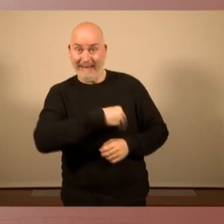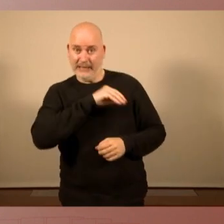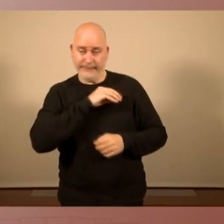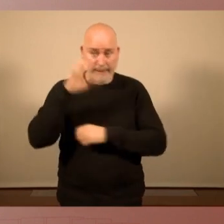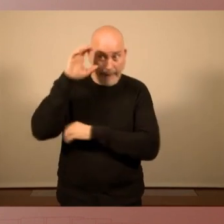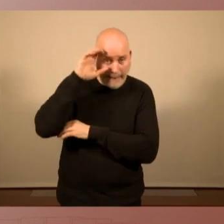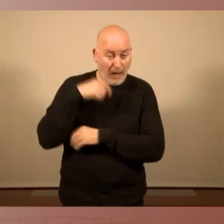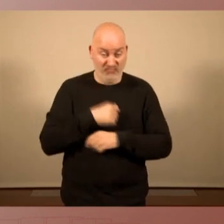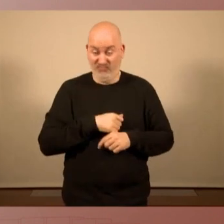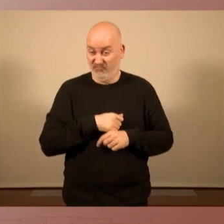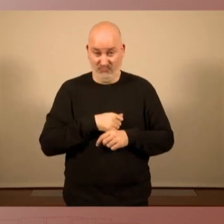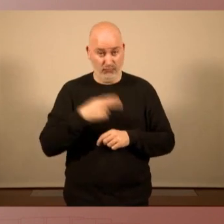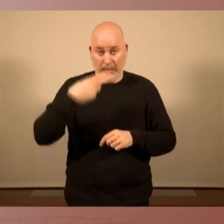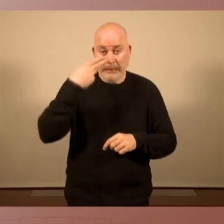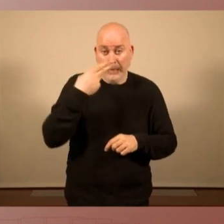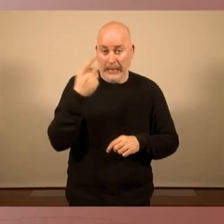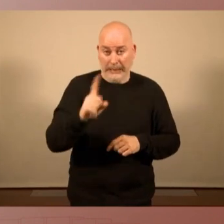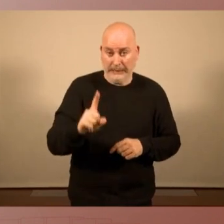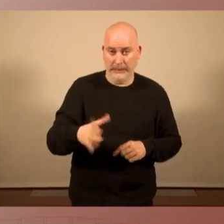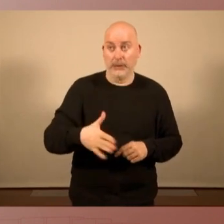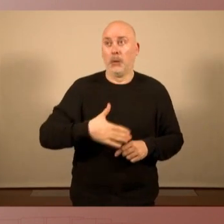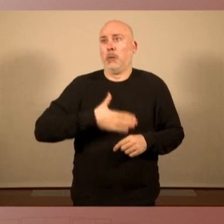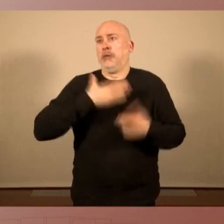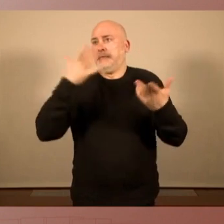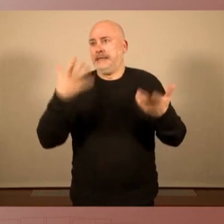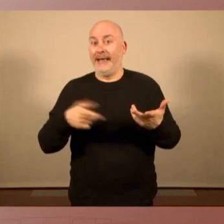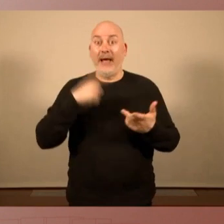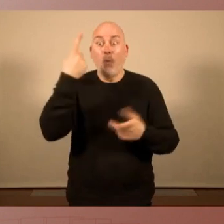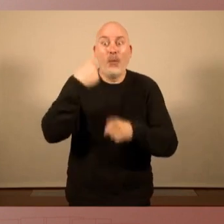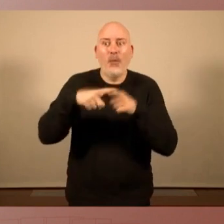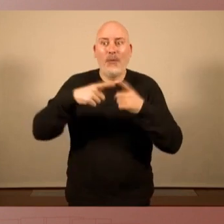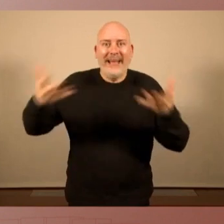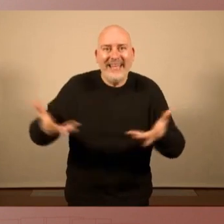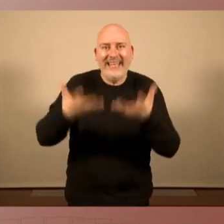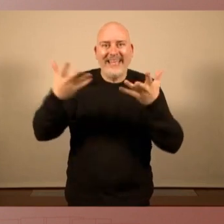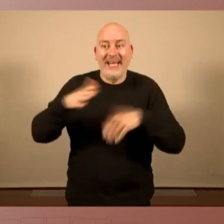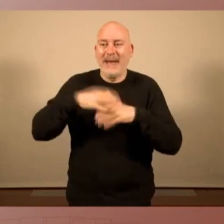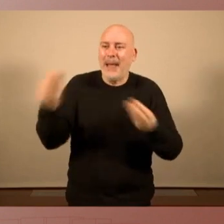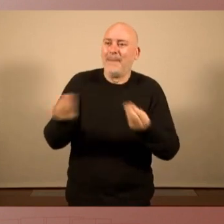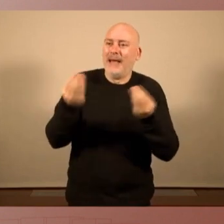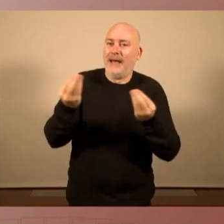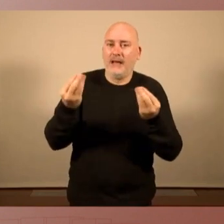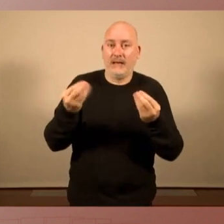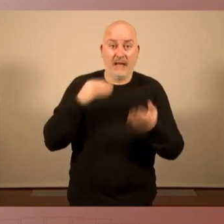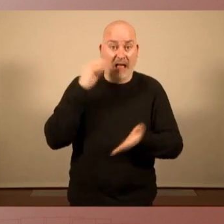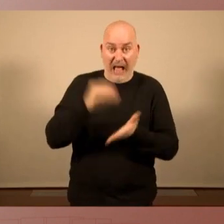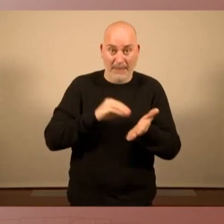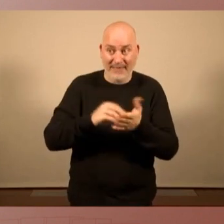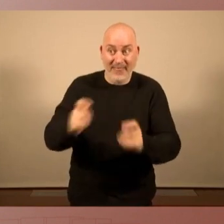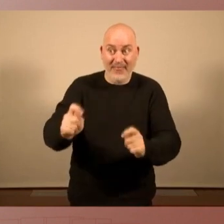'interès, més enllà de posar una pastanaga i ni això. Podríem dir que no posen ni la pastanaga.